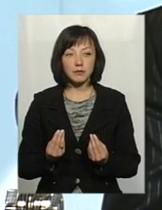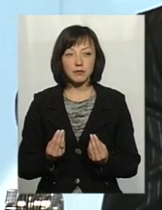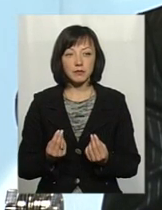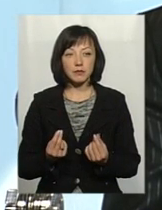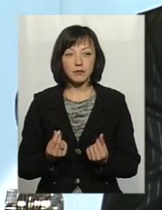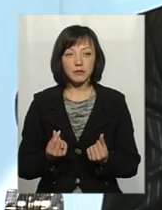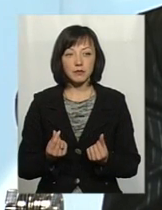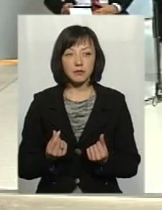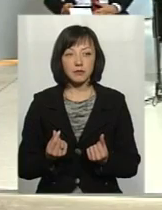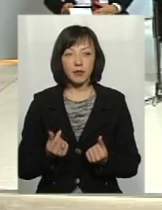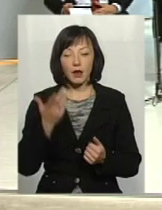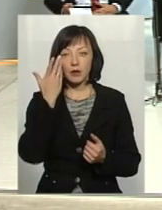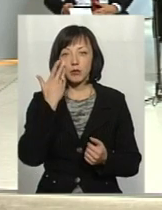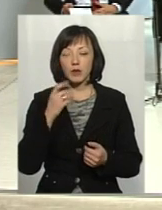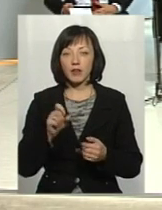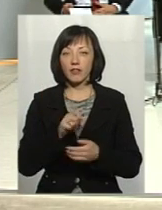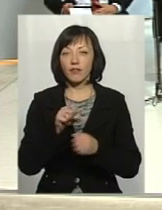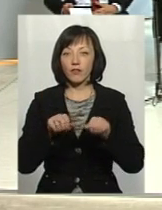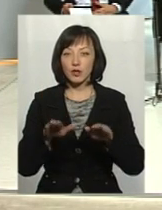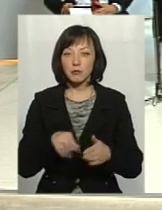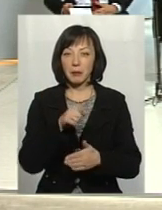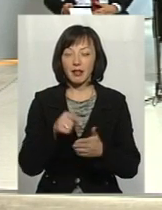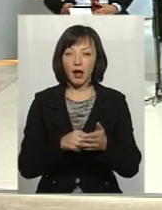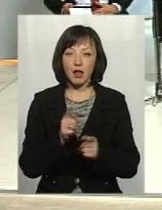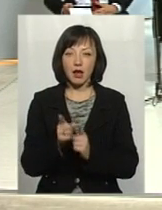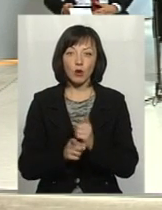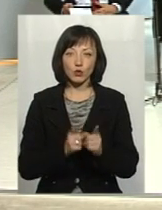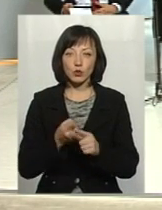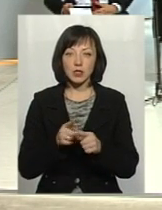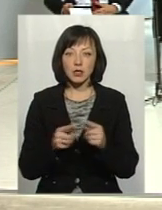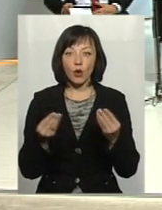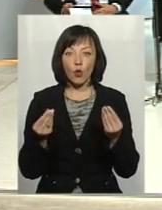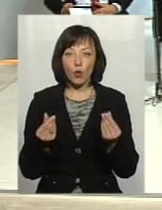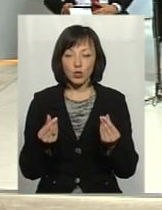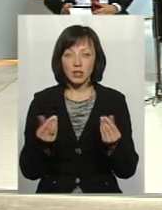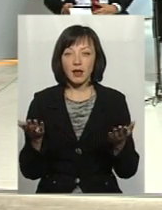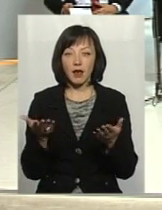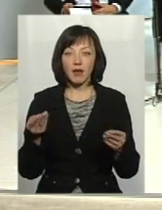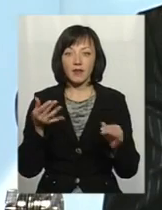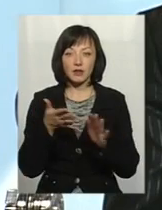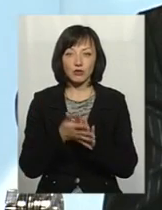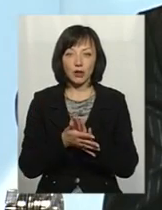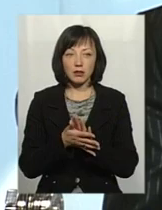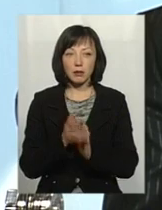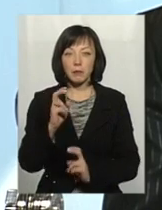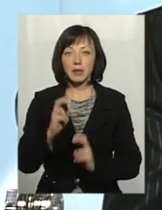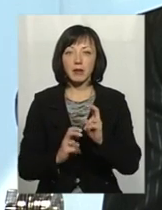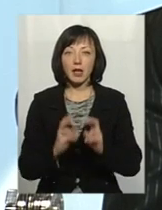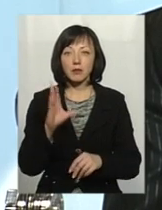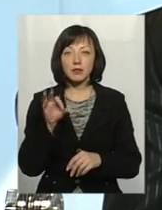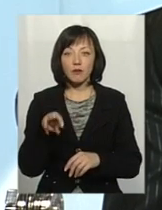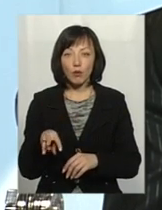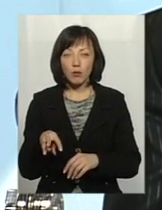при вирішенні питання реконструкції це кошти, які освоювалися підприємством, що